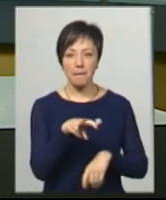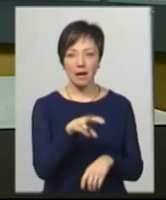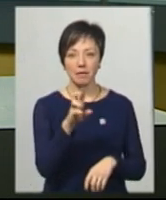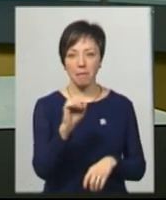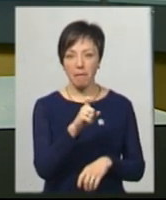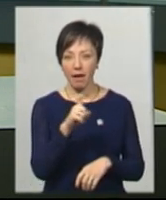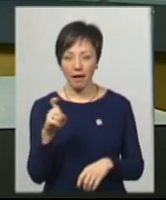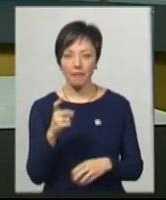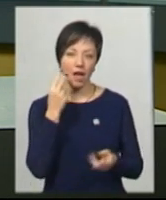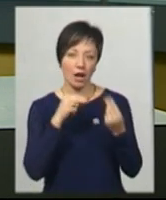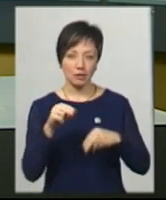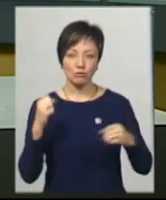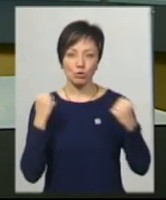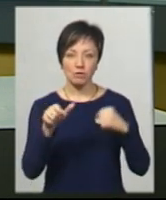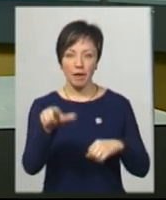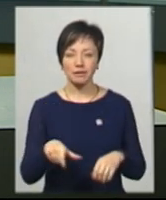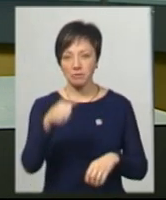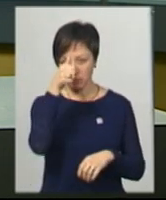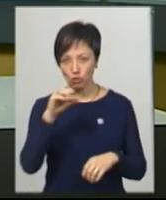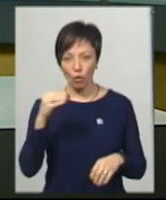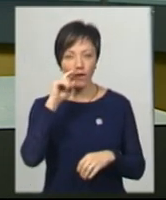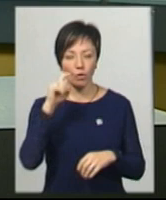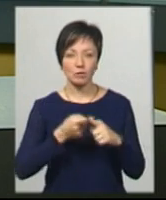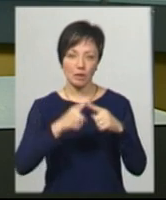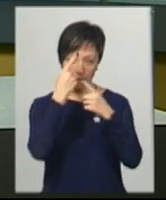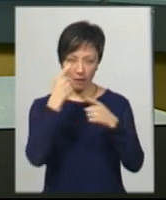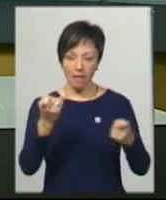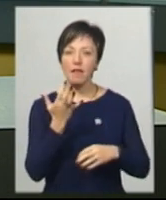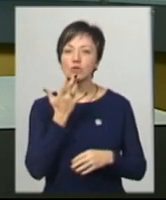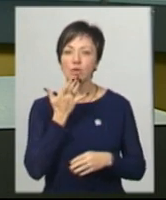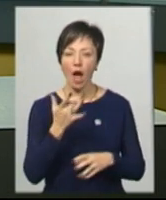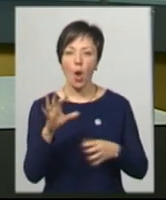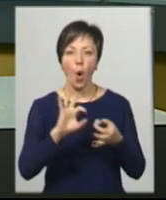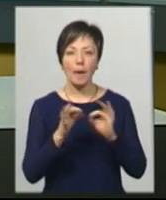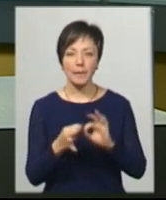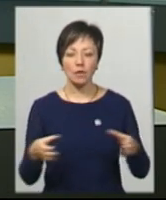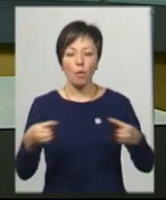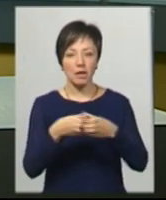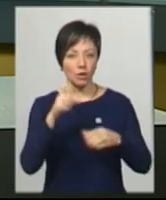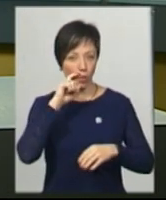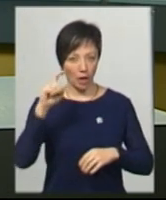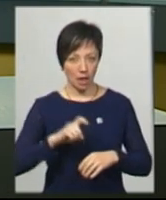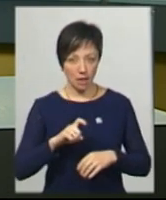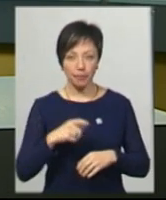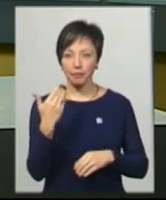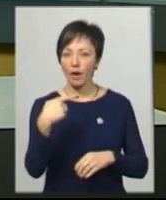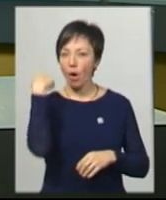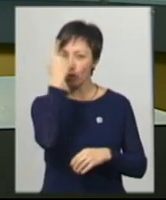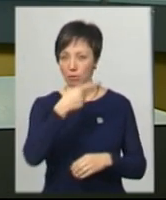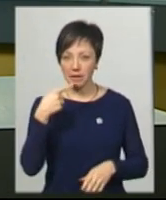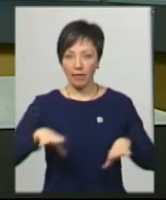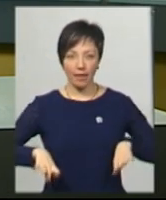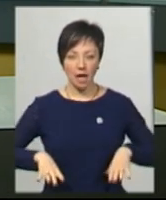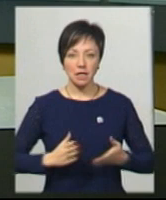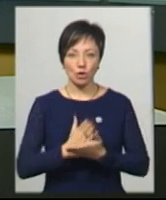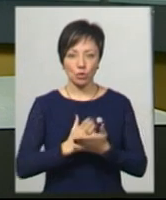Бех-Романчук – найкраща спортсменка жовтня в Україні. Про це повідомляє Національний олімпійський комітет України. Її особистого наставника,